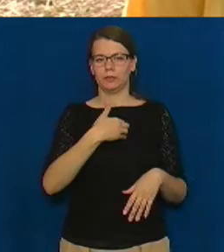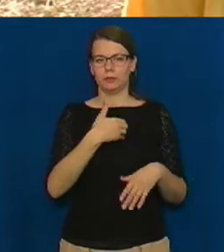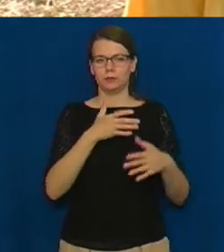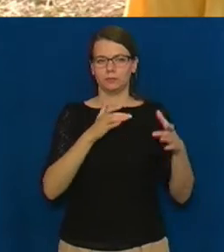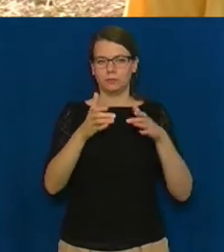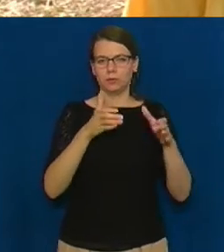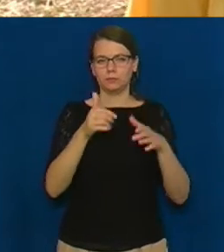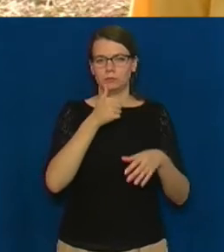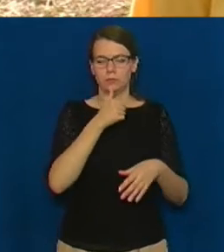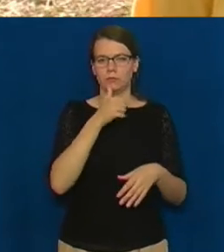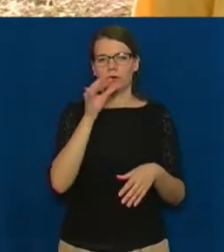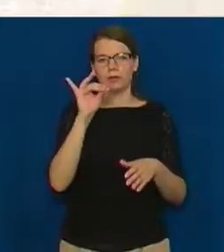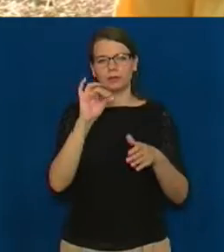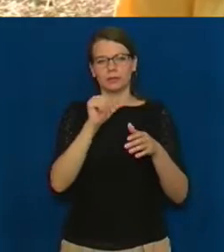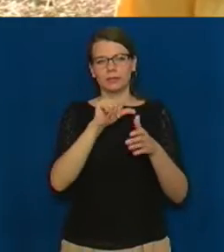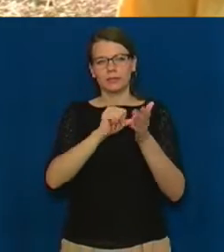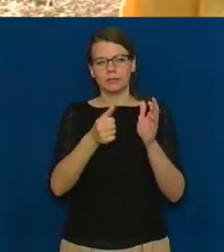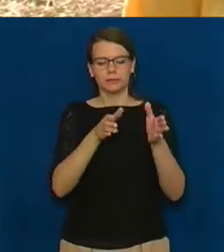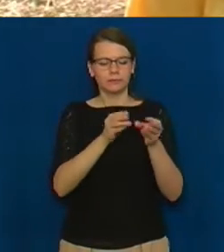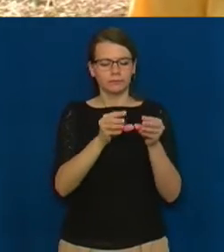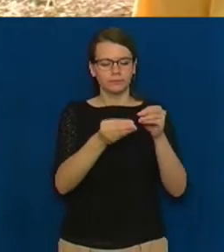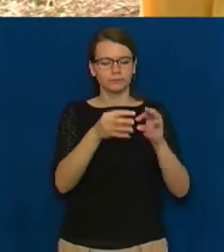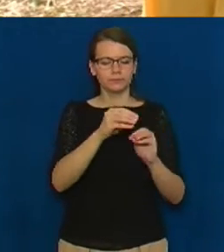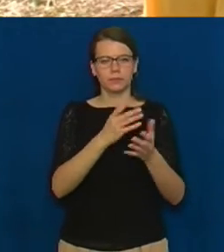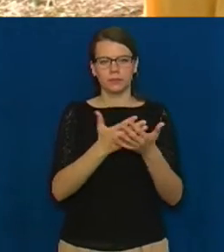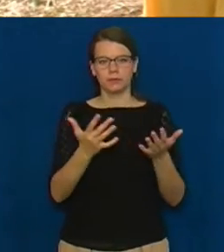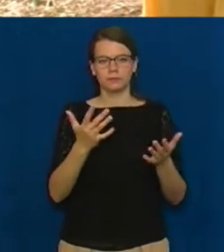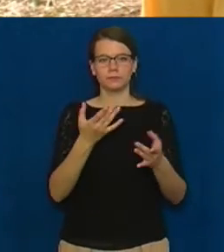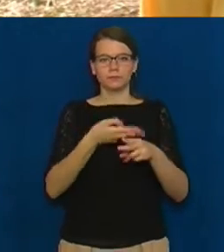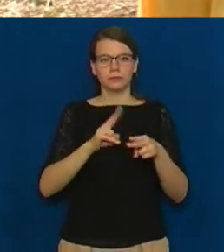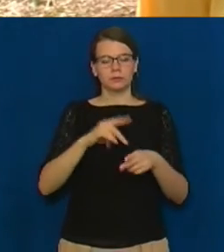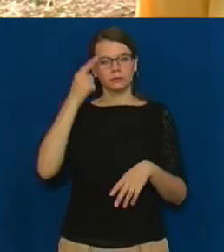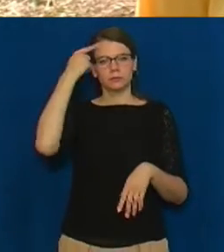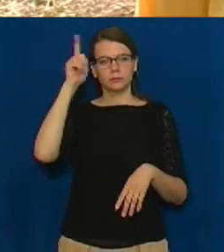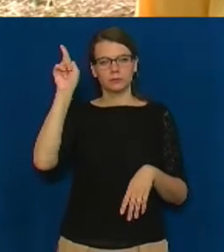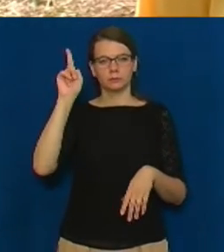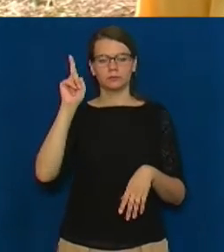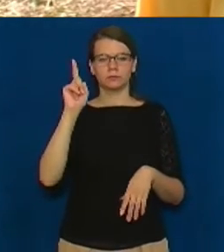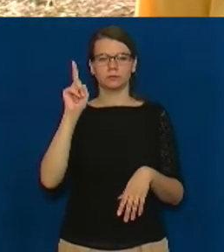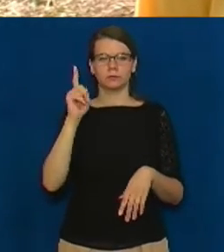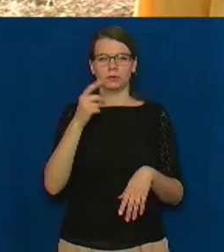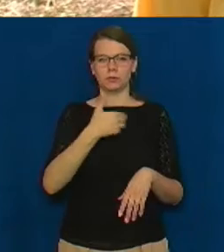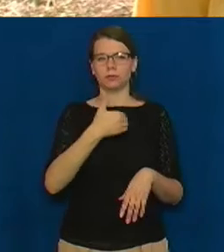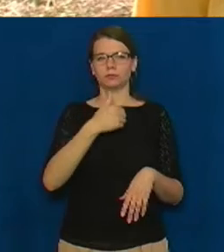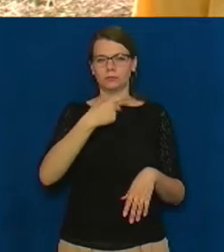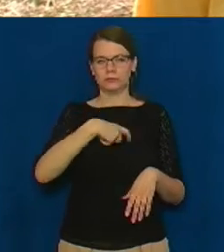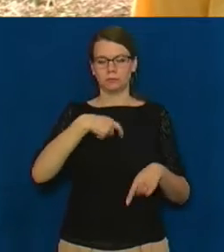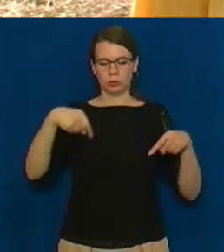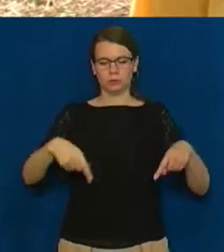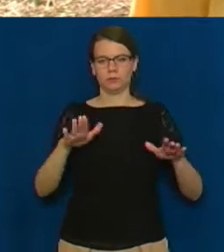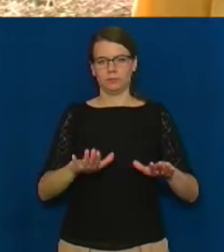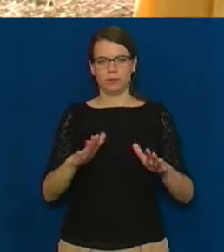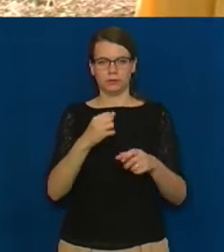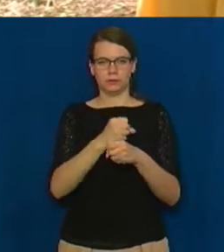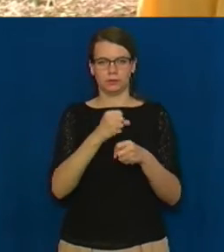ліпити щось із глини. Родилася така ідея створити щось у себе таке схоже.